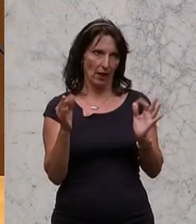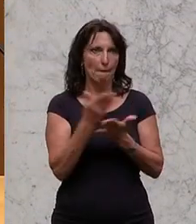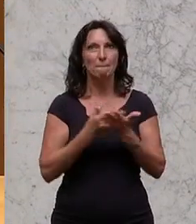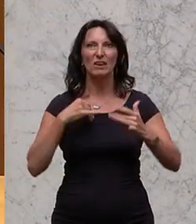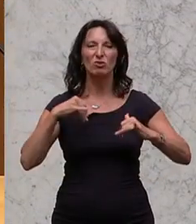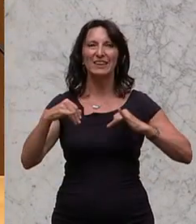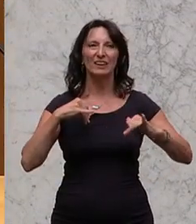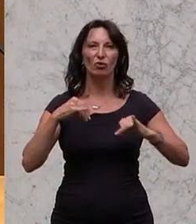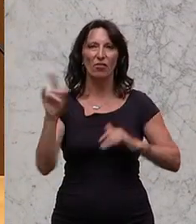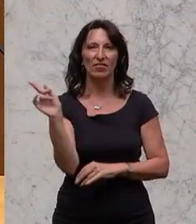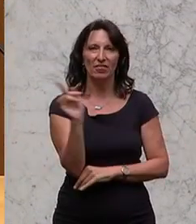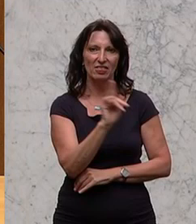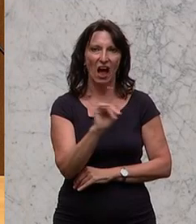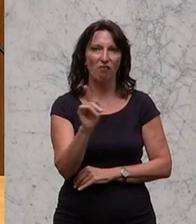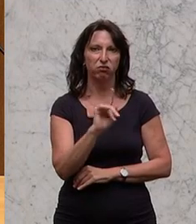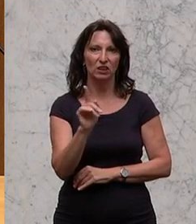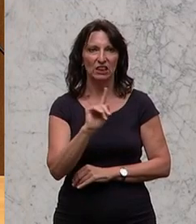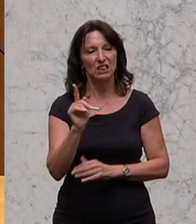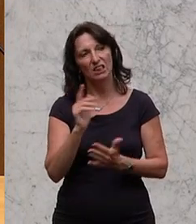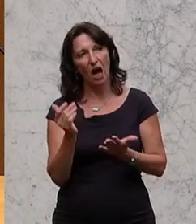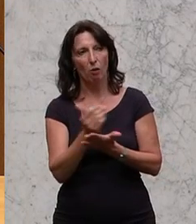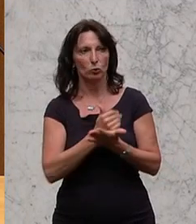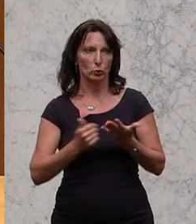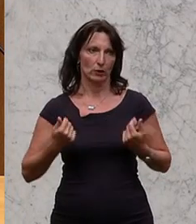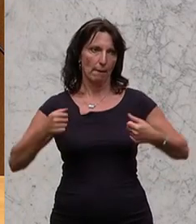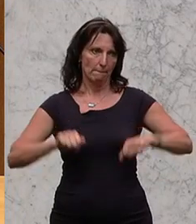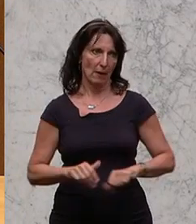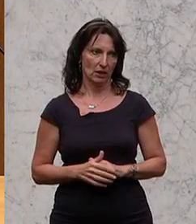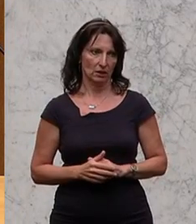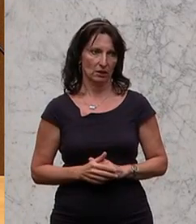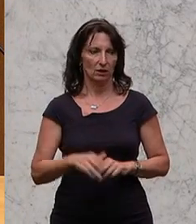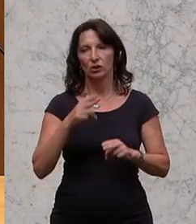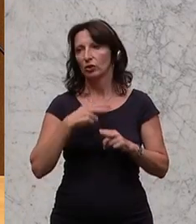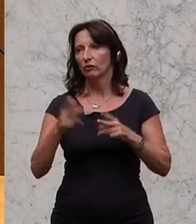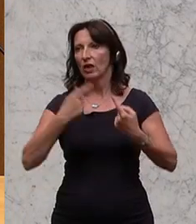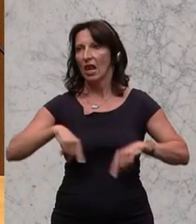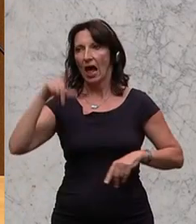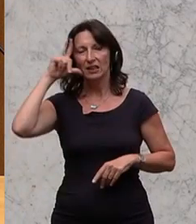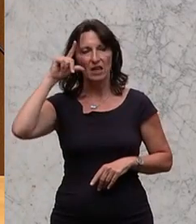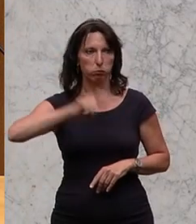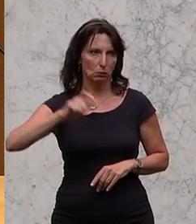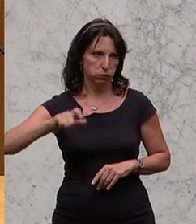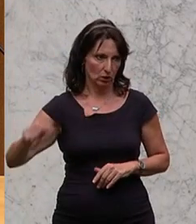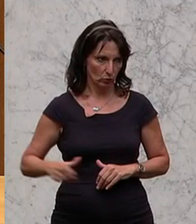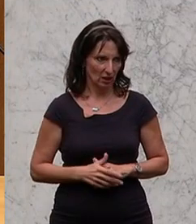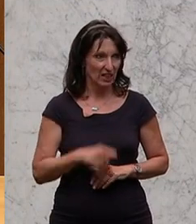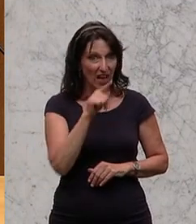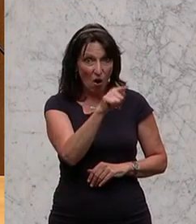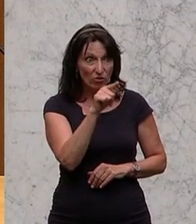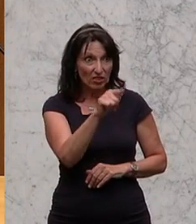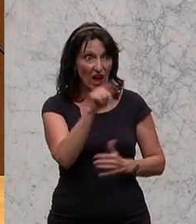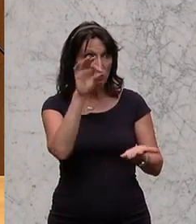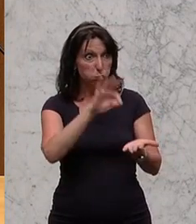darf eben kein Machtinstrument sein für Landesfürsten. Dieses Kriterium habt ihr selber fallen gelassen.